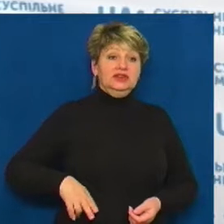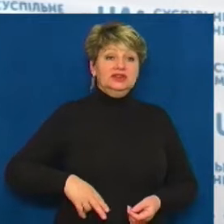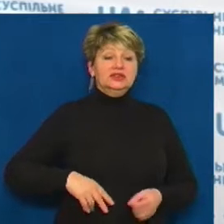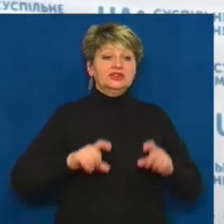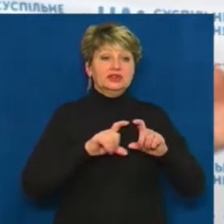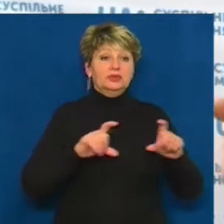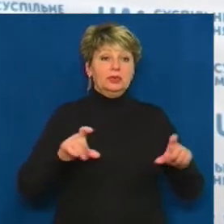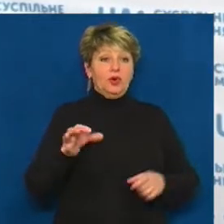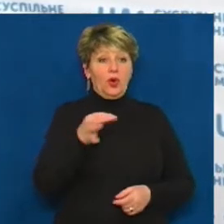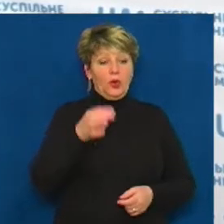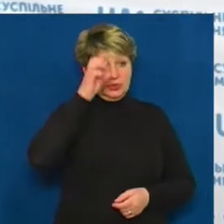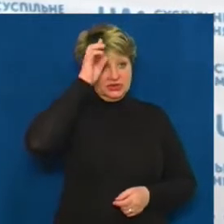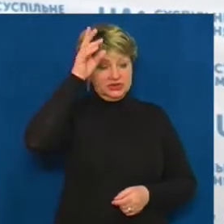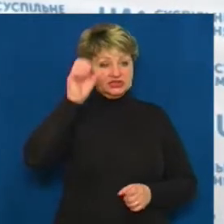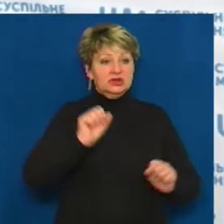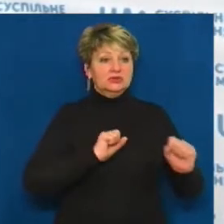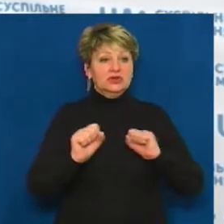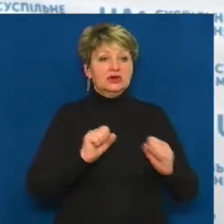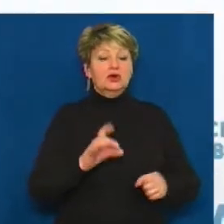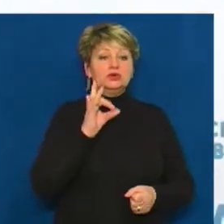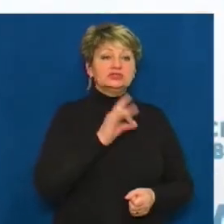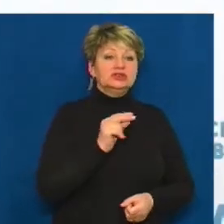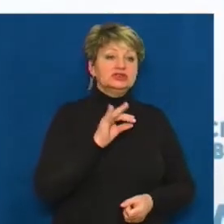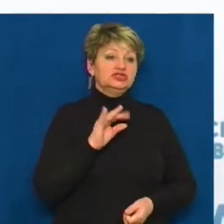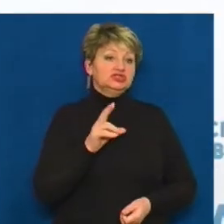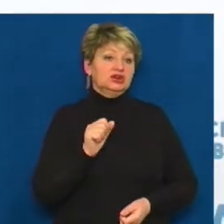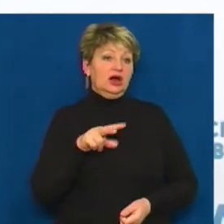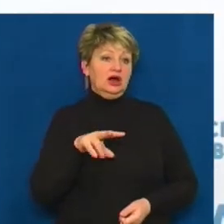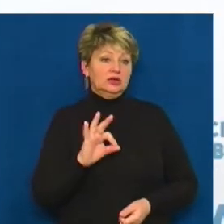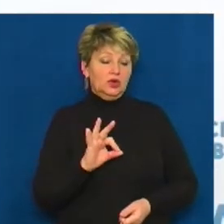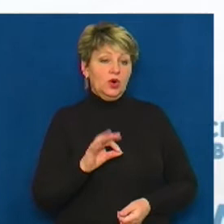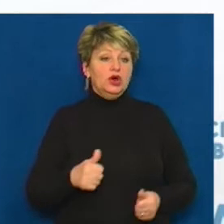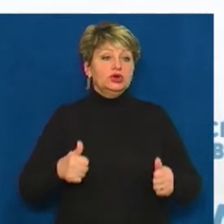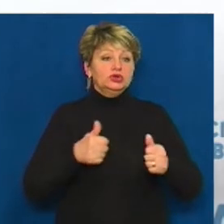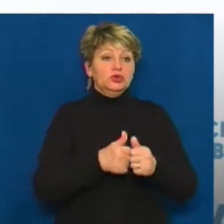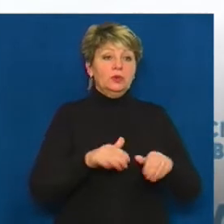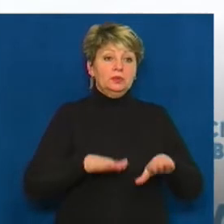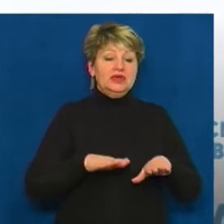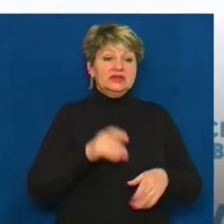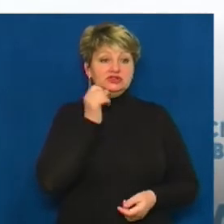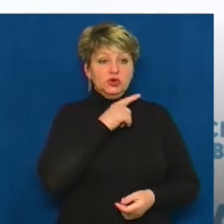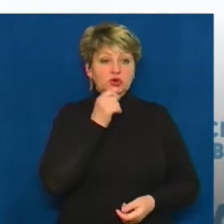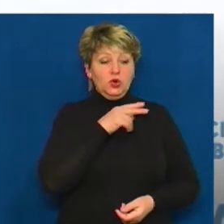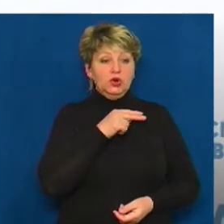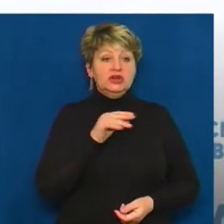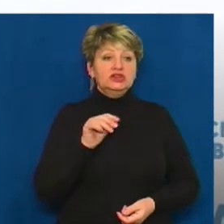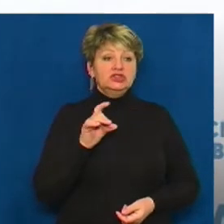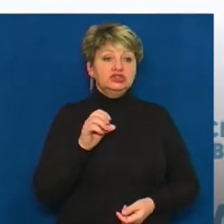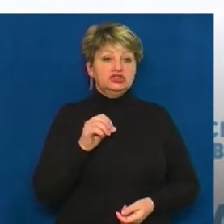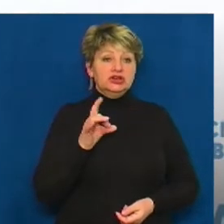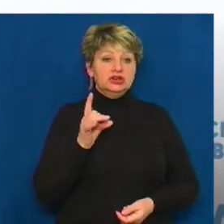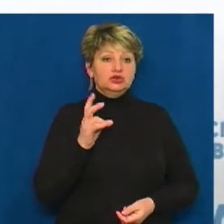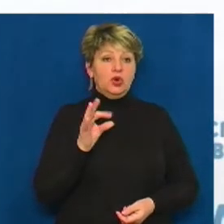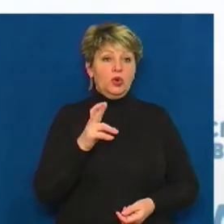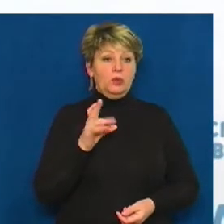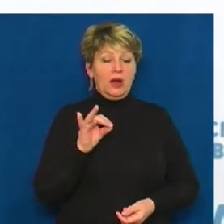облдержадміністрації Руслан Чикало. Долучилось місто Золотоноша, Чорнобаївський район, місто